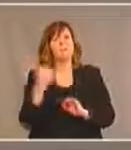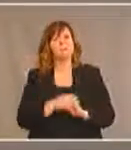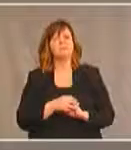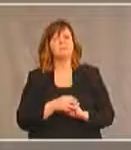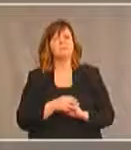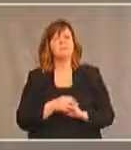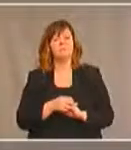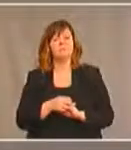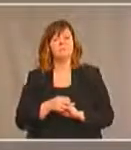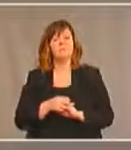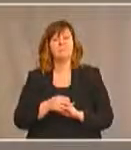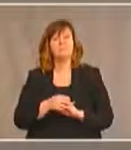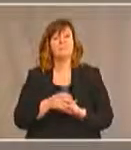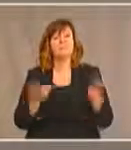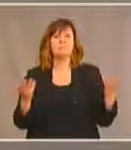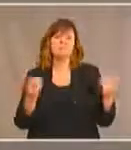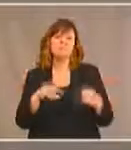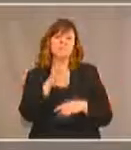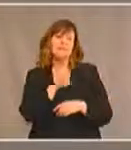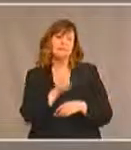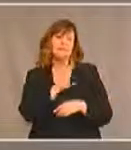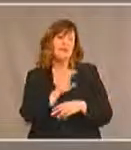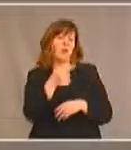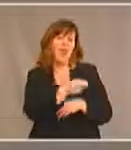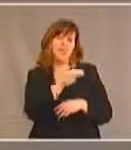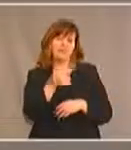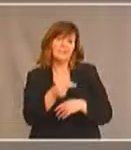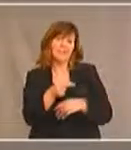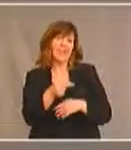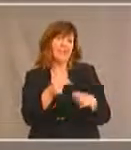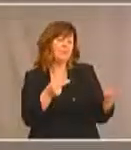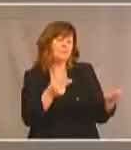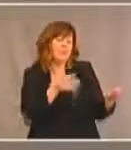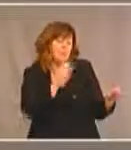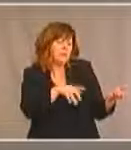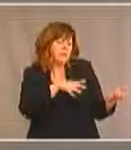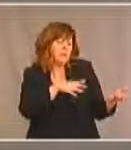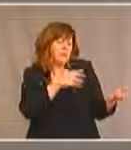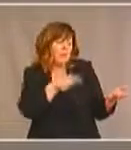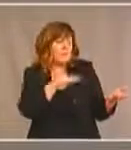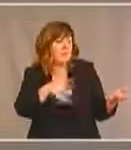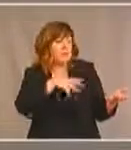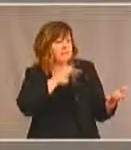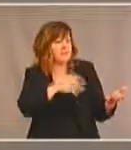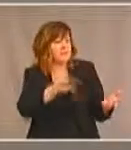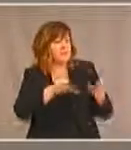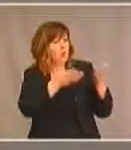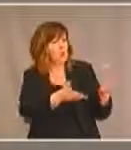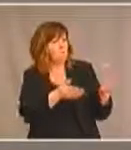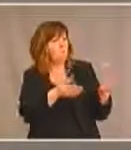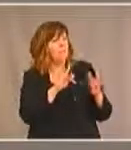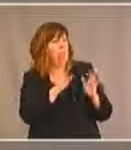devrait être pris en compte et on devrait se dire oui cette personne a un handicap mais si on lui offre l'interprétation en langue